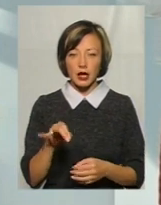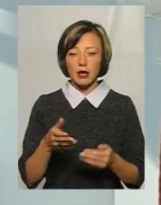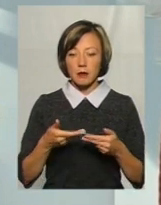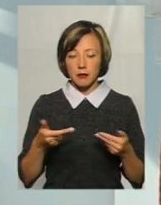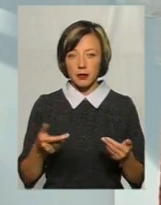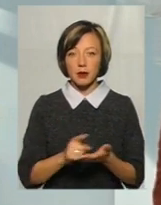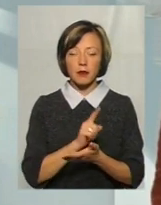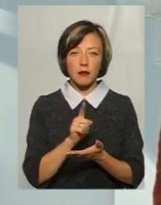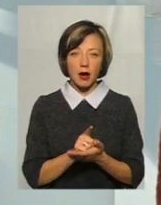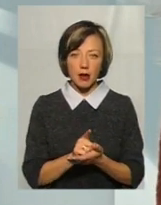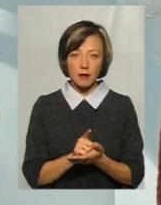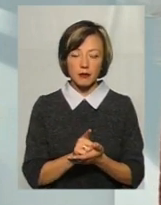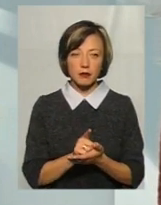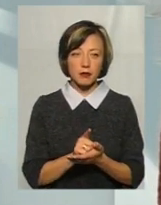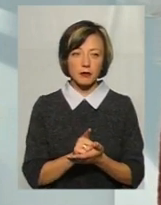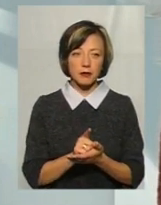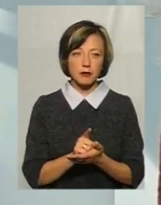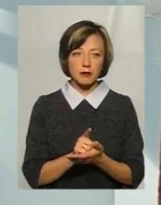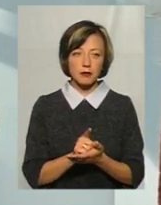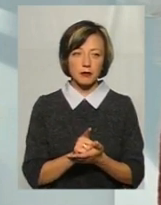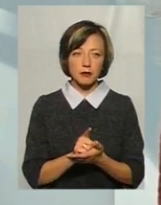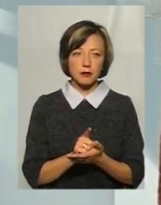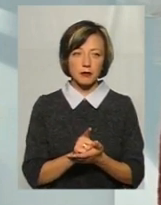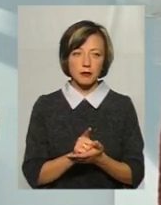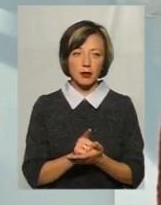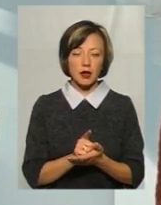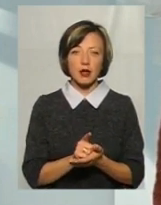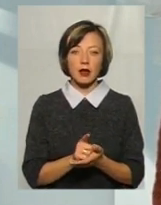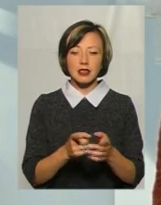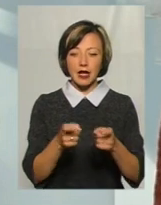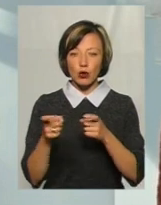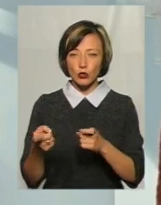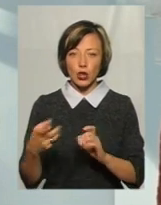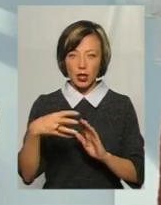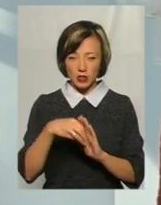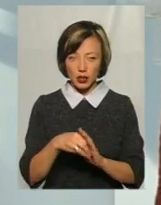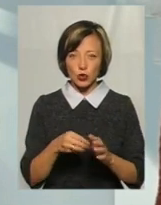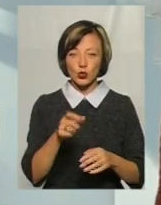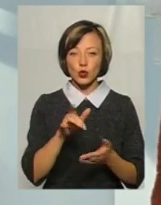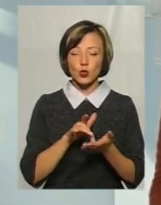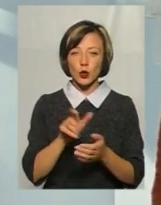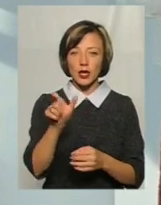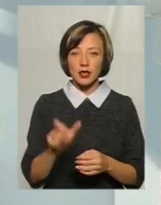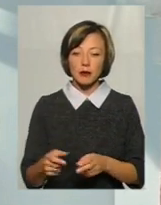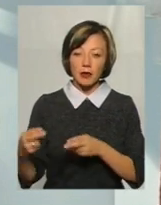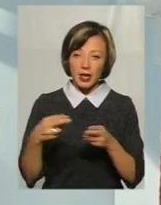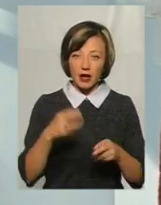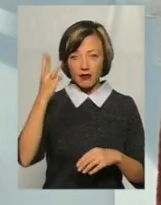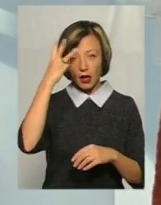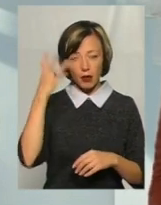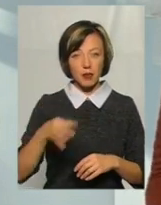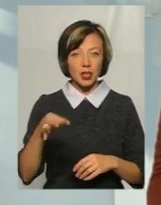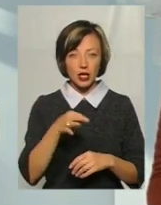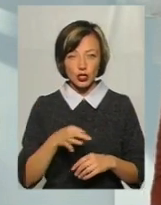маємо затягувати спільно сюди туриста, щоб він їхав на Хмельниччину.